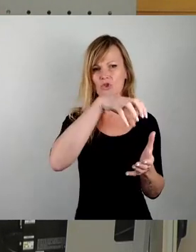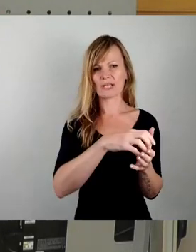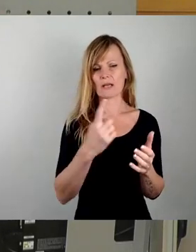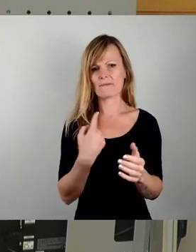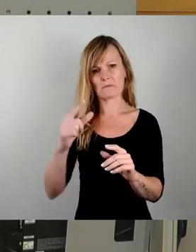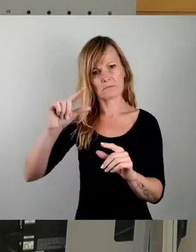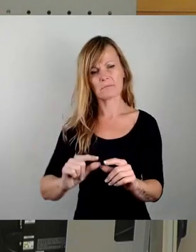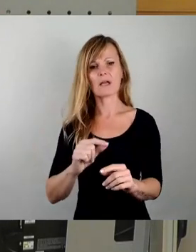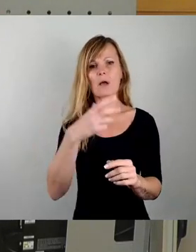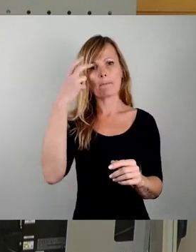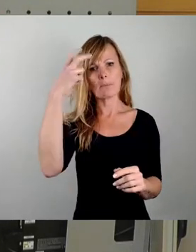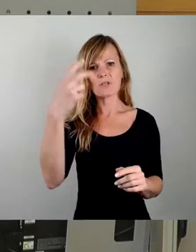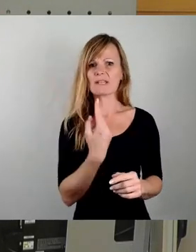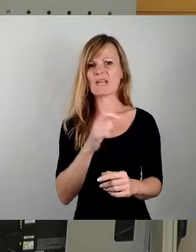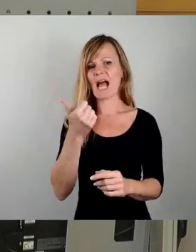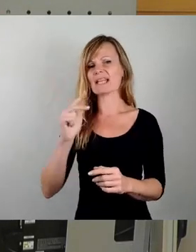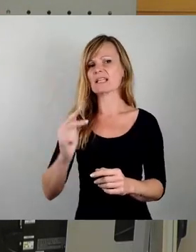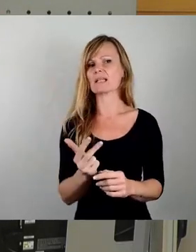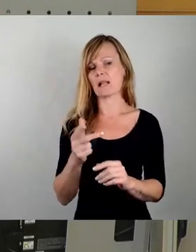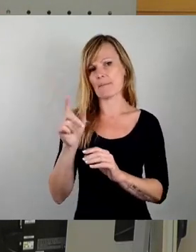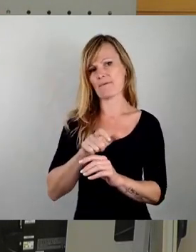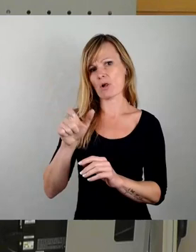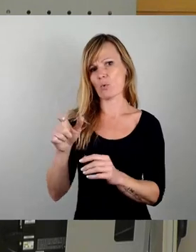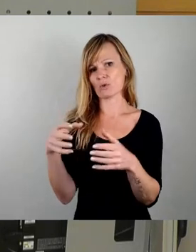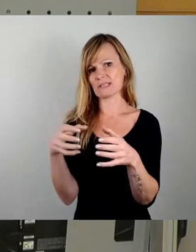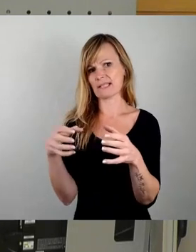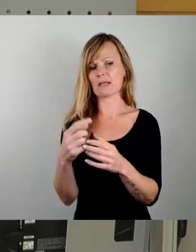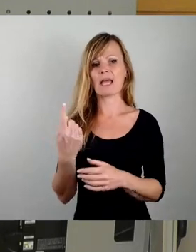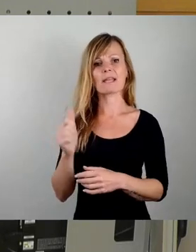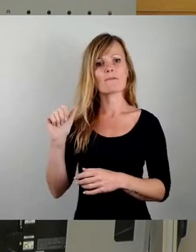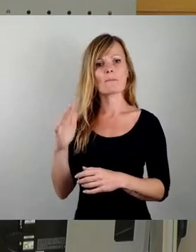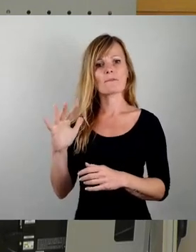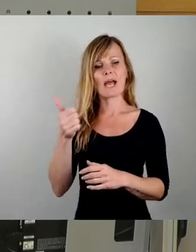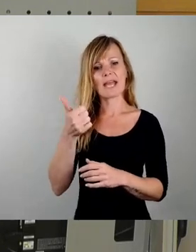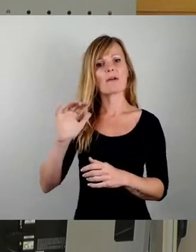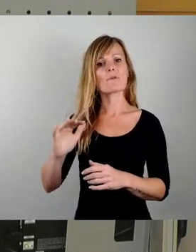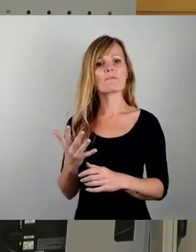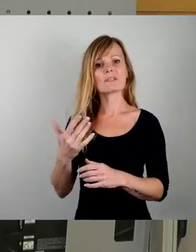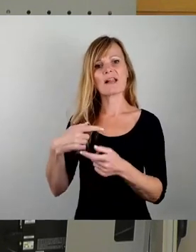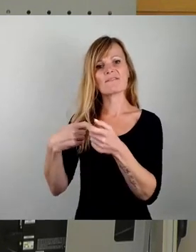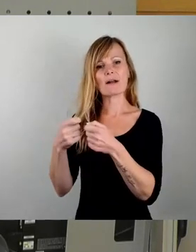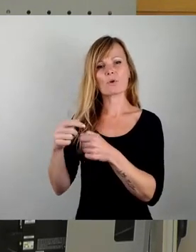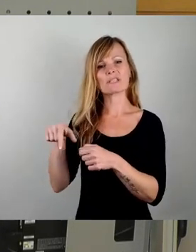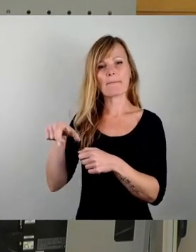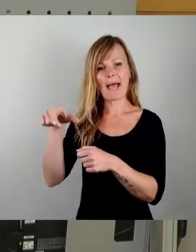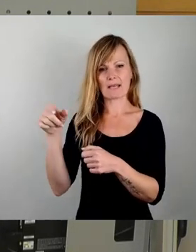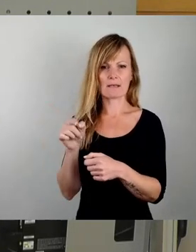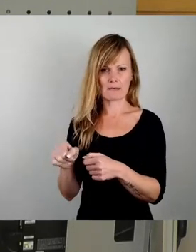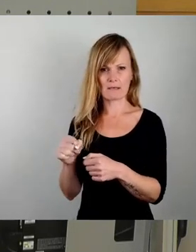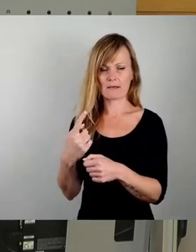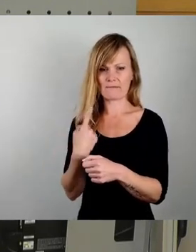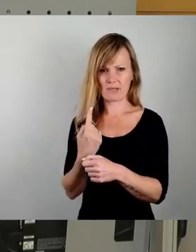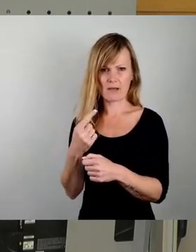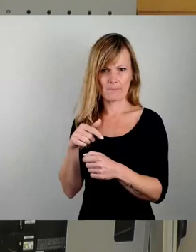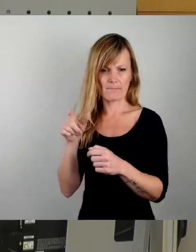München. Wir sind ungefähr bei 50 Prozent der Bevölkerungsdichte von Frankfurt am Main. Und selbst Bremen, das ist jetzt wirklich nicht die, ich sage mal so,